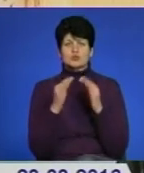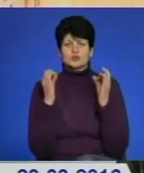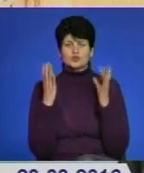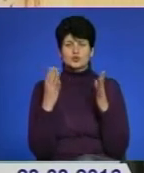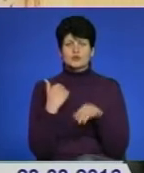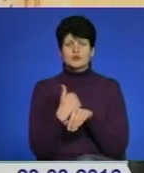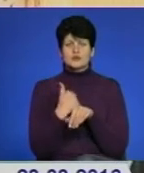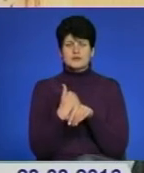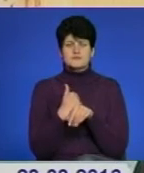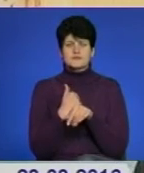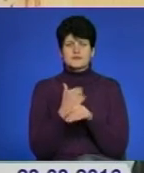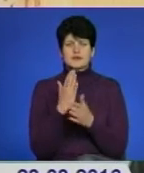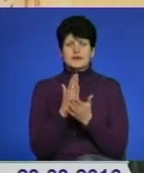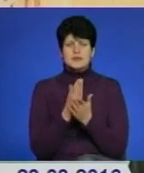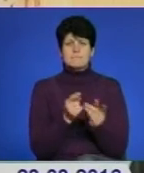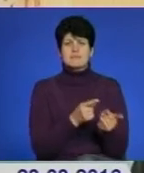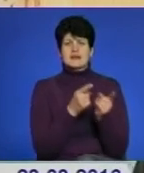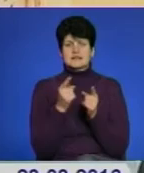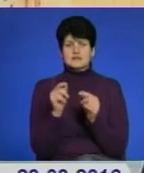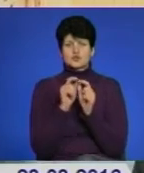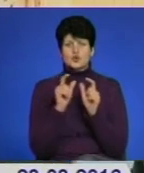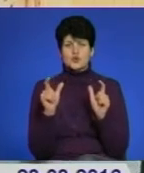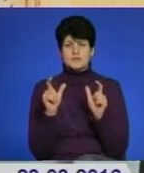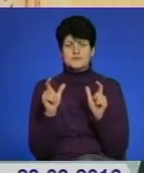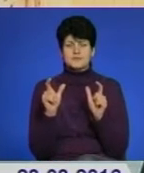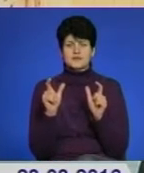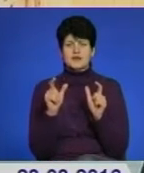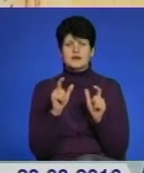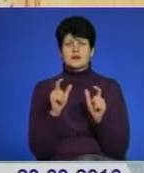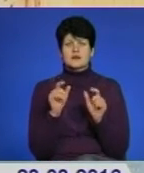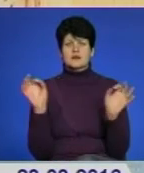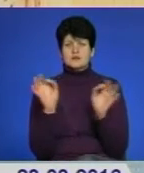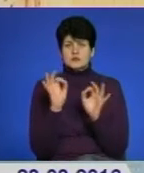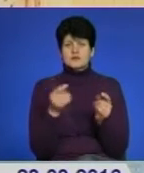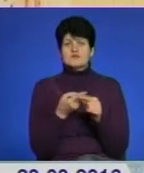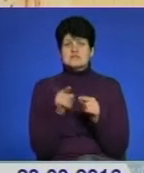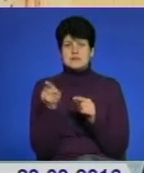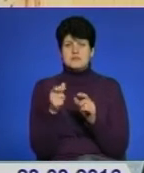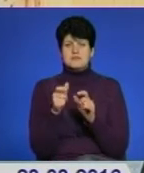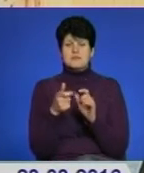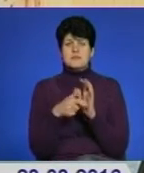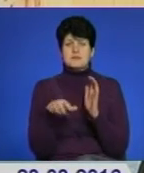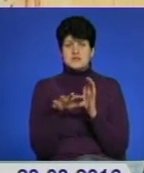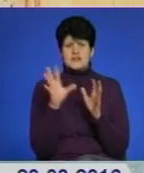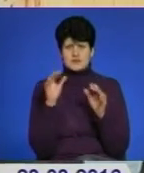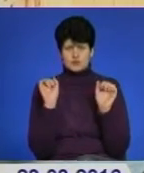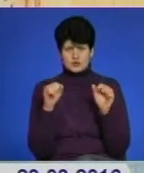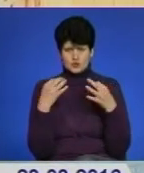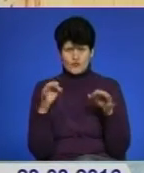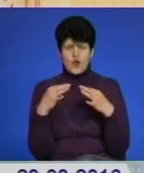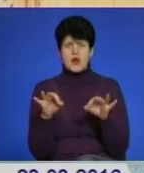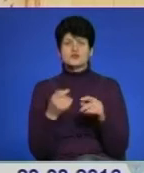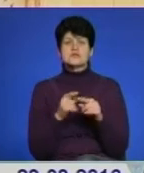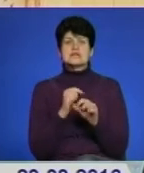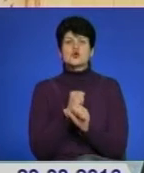ключовим варіантом є перенесення школи естетичного виховання в дане приміщення. Всі потужності дозволяють для того,